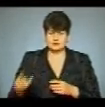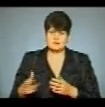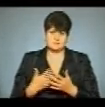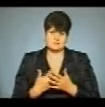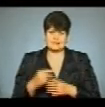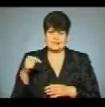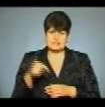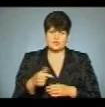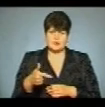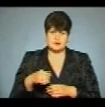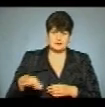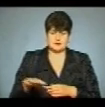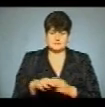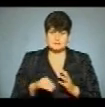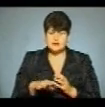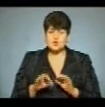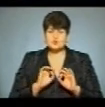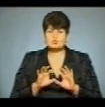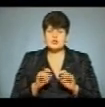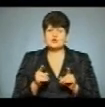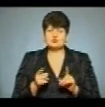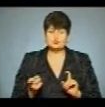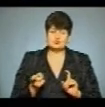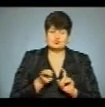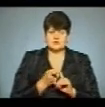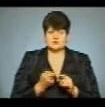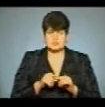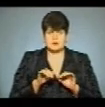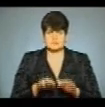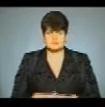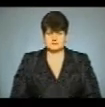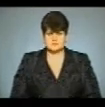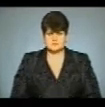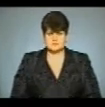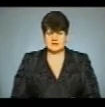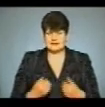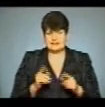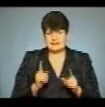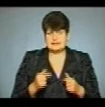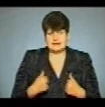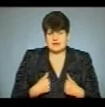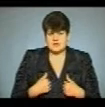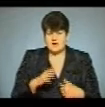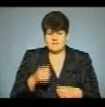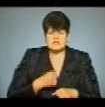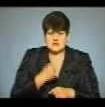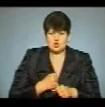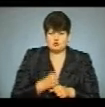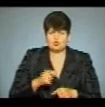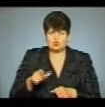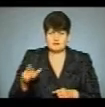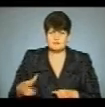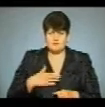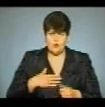близько тисячі гектарів землі. Розповідає, чому долучився до акції. Не тільки я вважаю ці трудівники мого